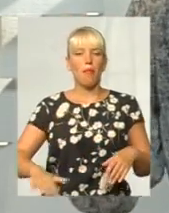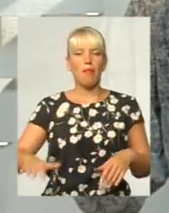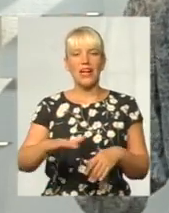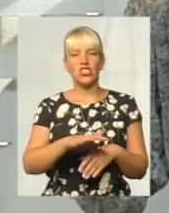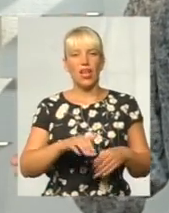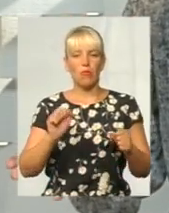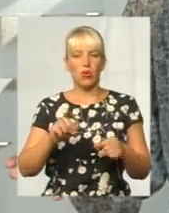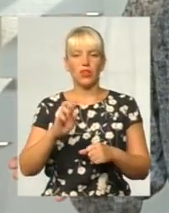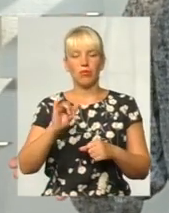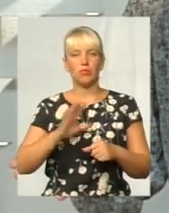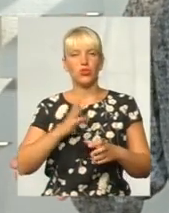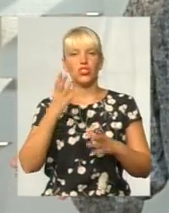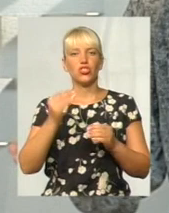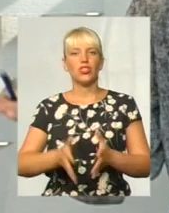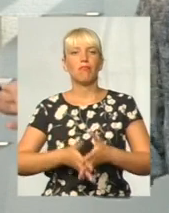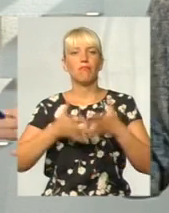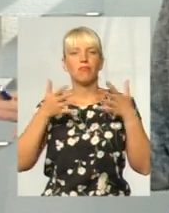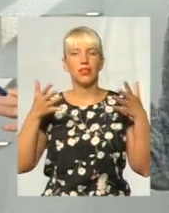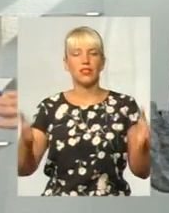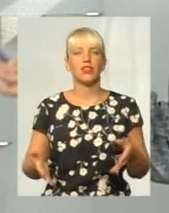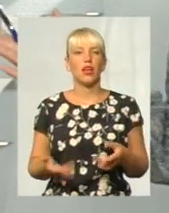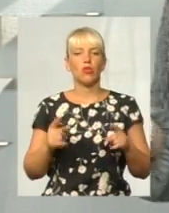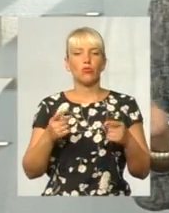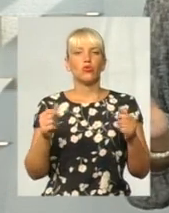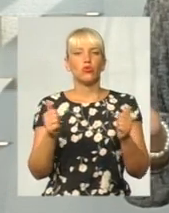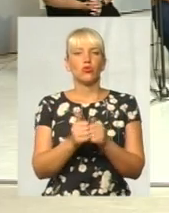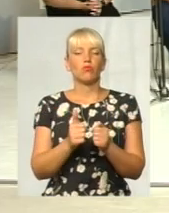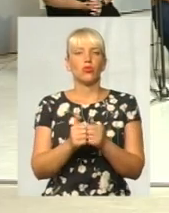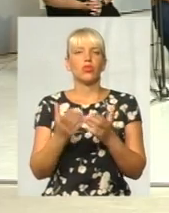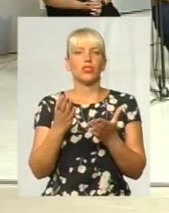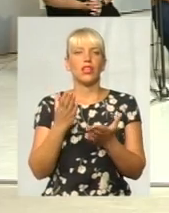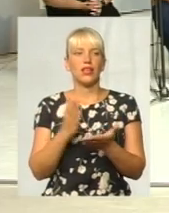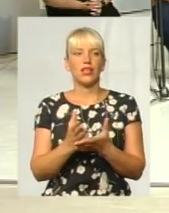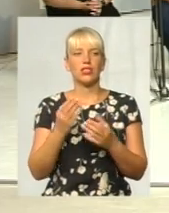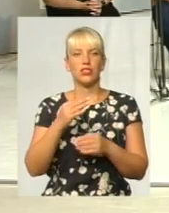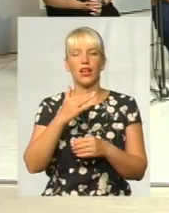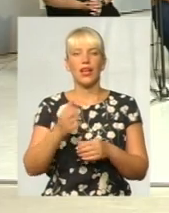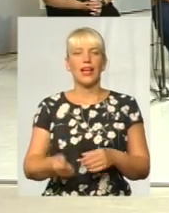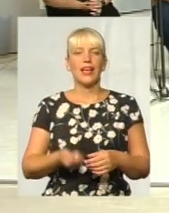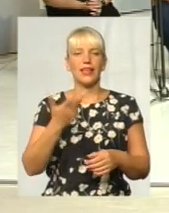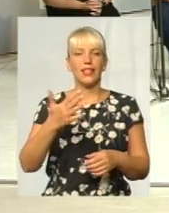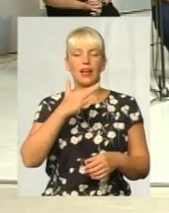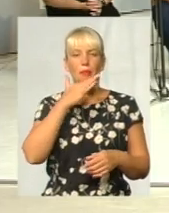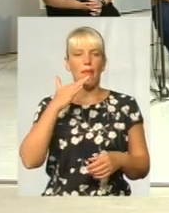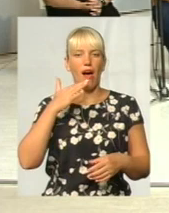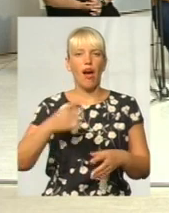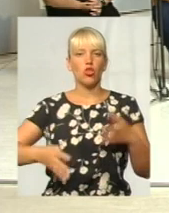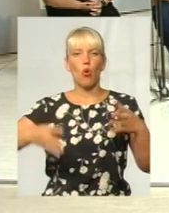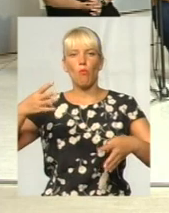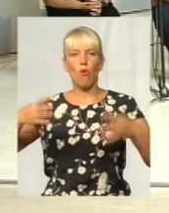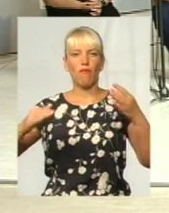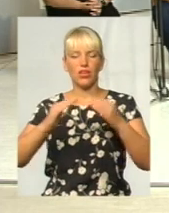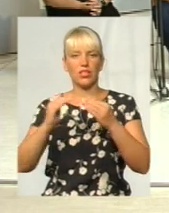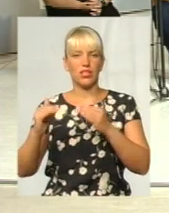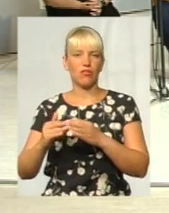ще більші, тому що поруч ще є кілька багатоповерхівок, і не знати, як би